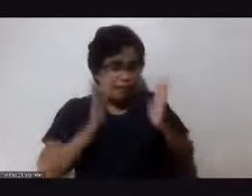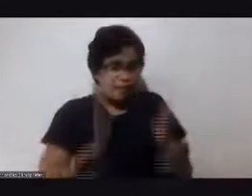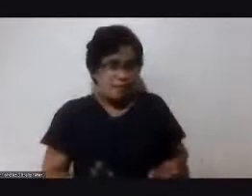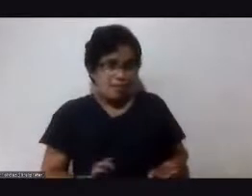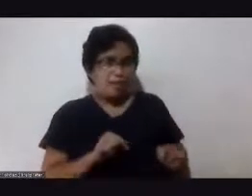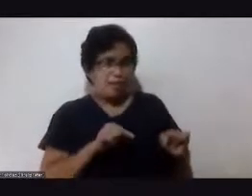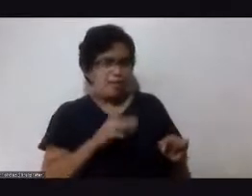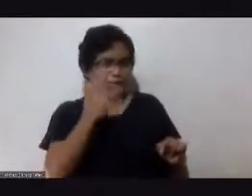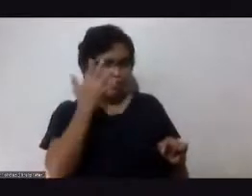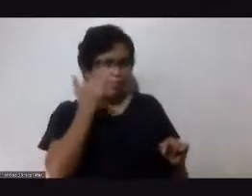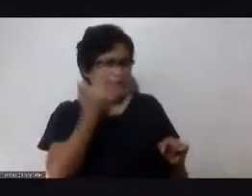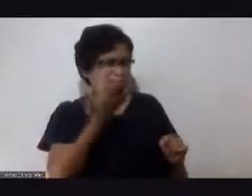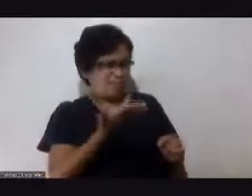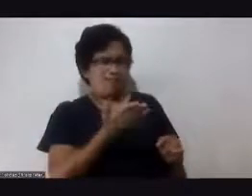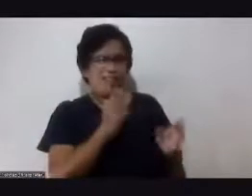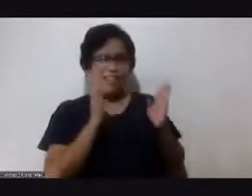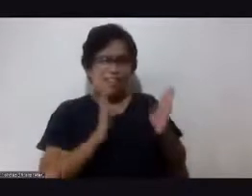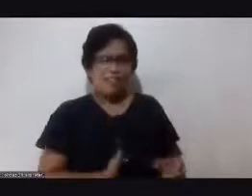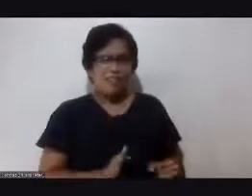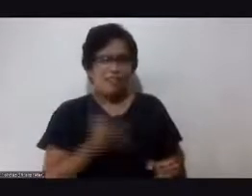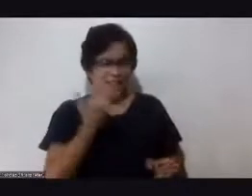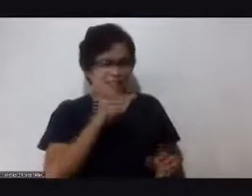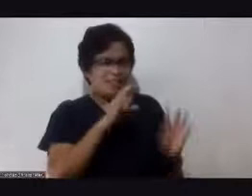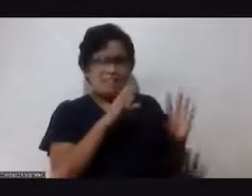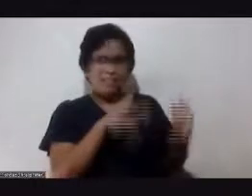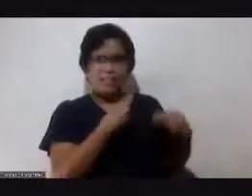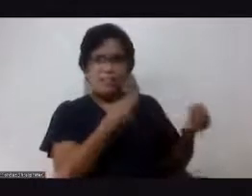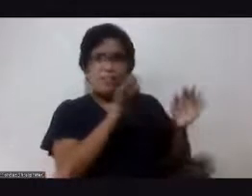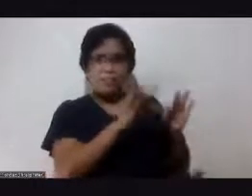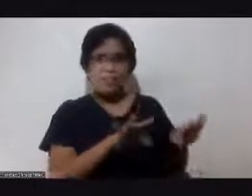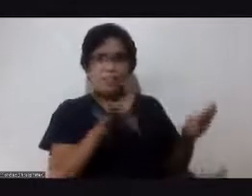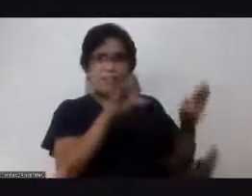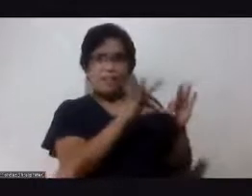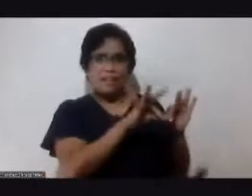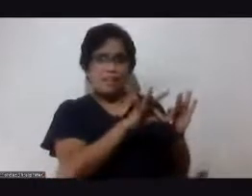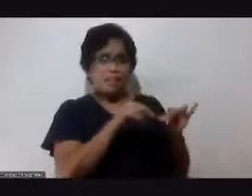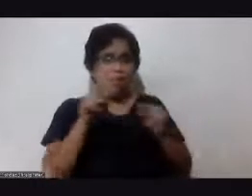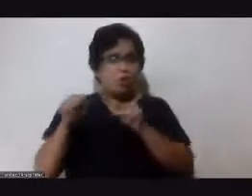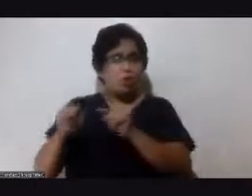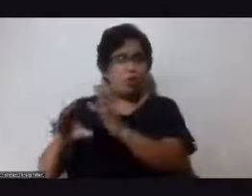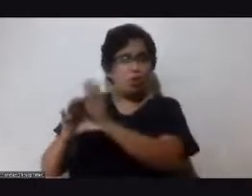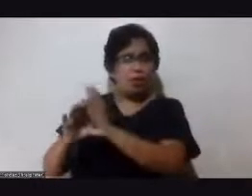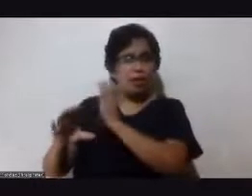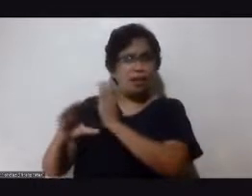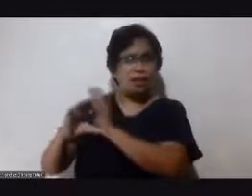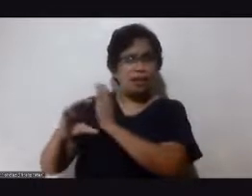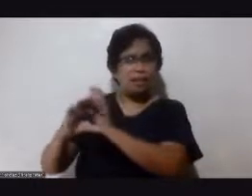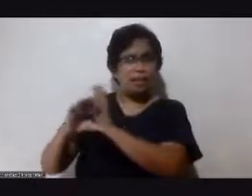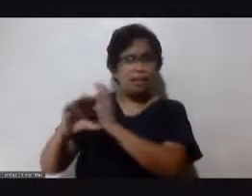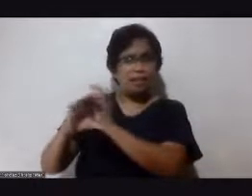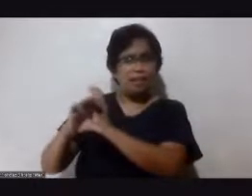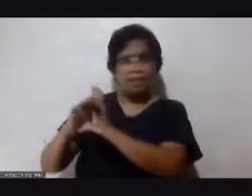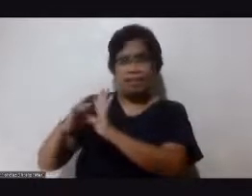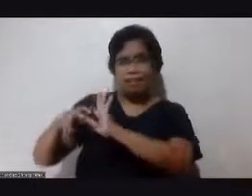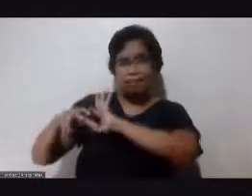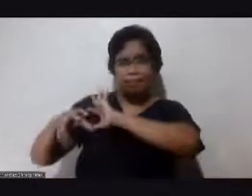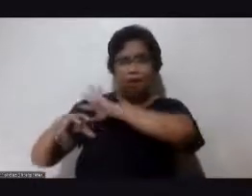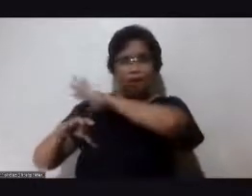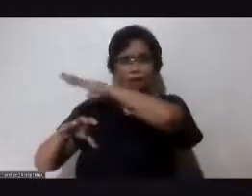natin binibigyan ng ganyang kahalagaan yung kotse naka naka-cover pa